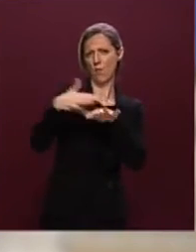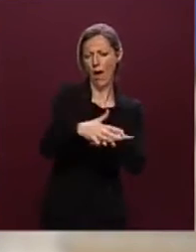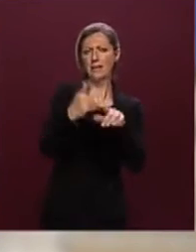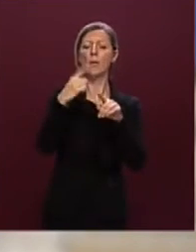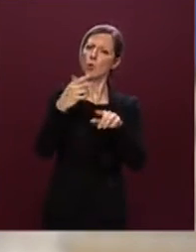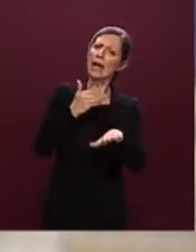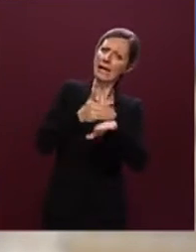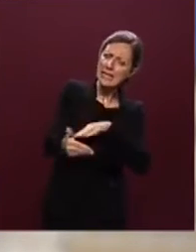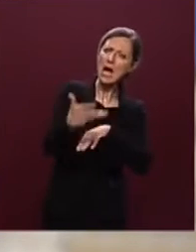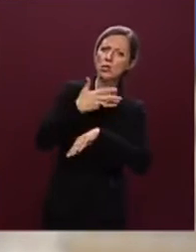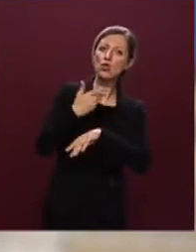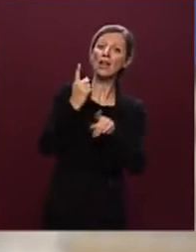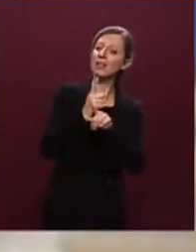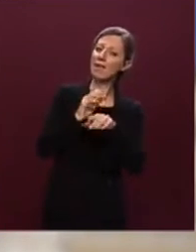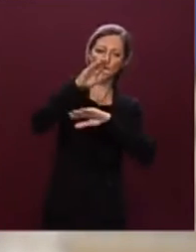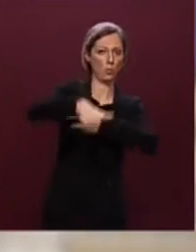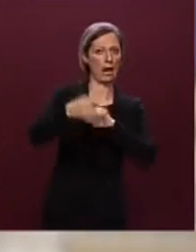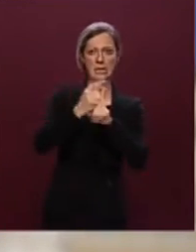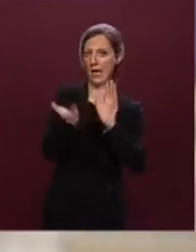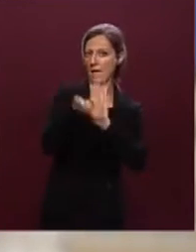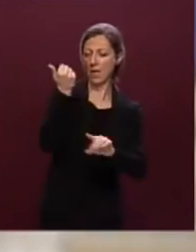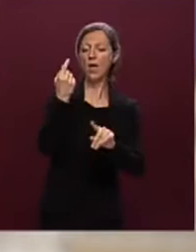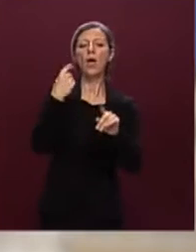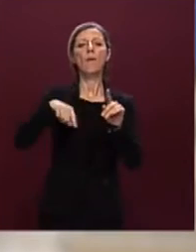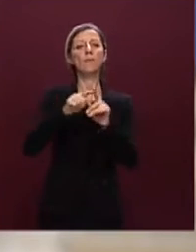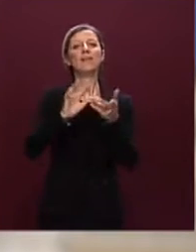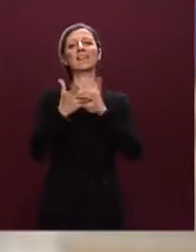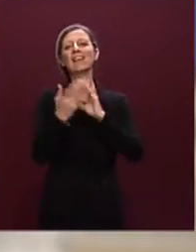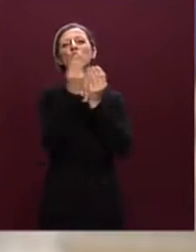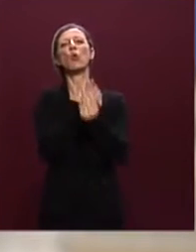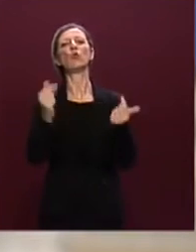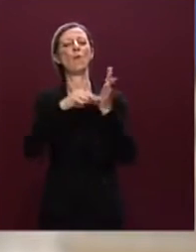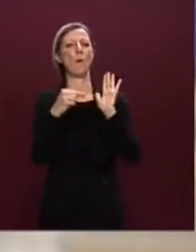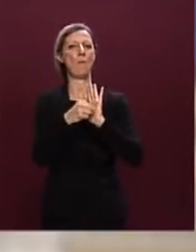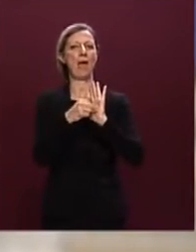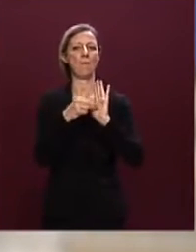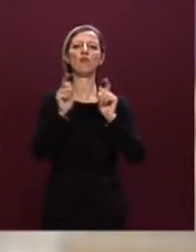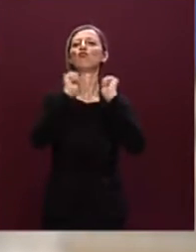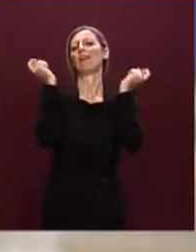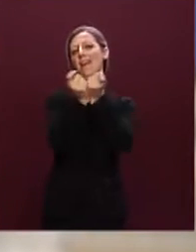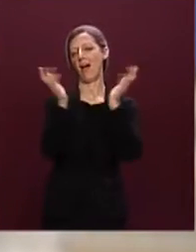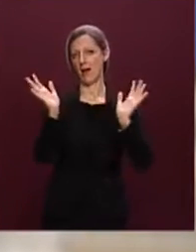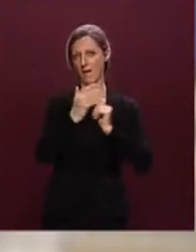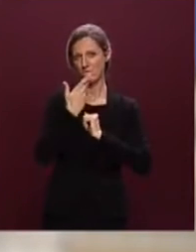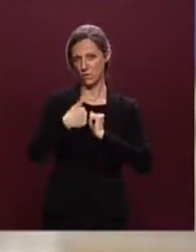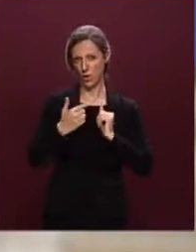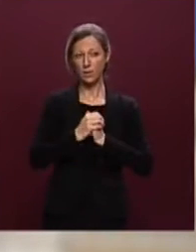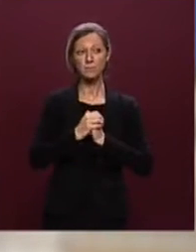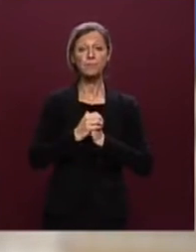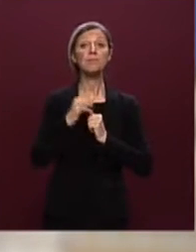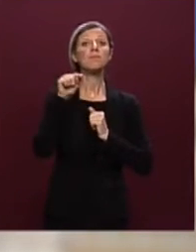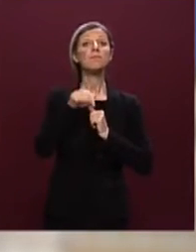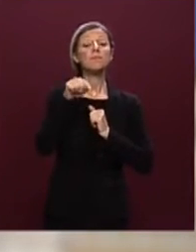ritardi che vanno rimossi e superati per poter avere una soluzione del problema a livello generale. In questo senso,